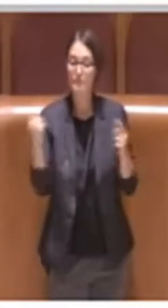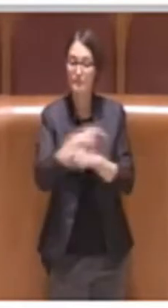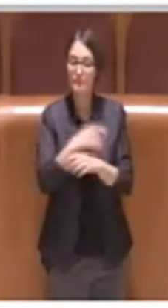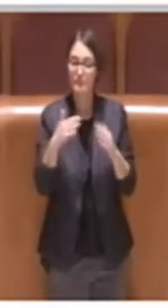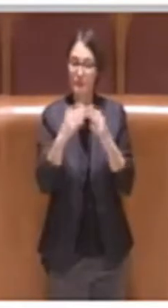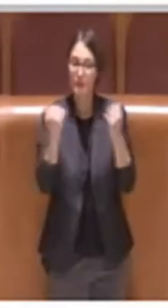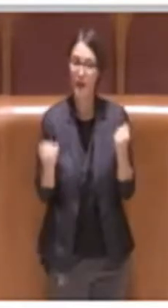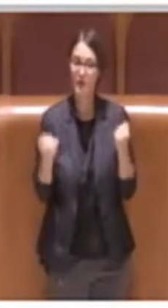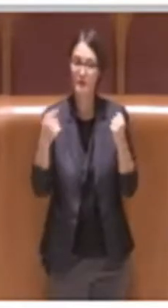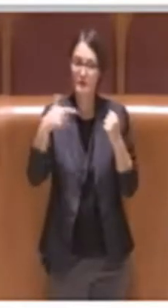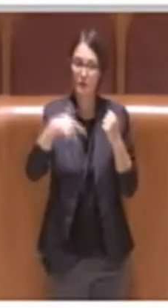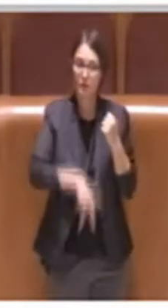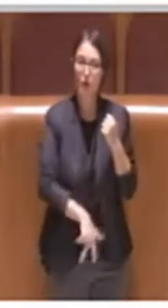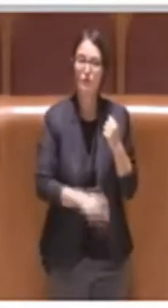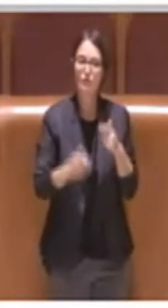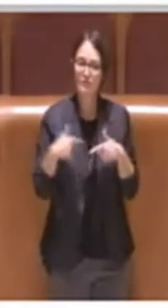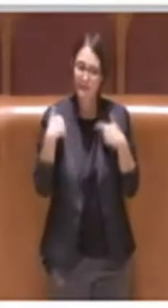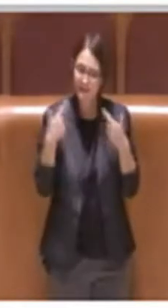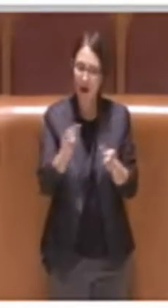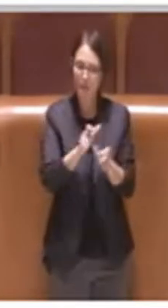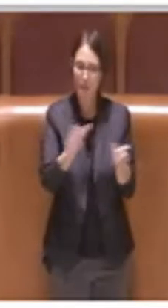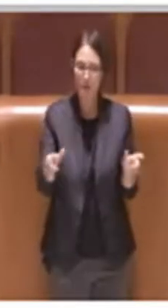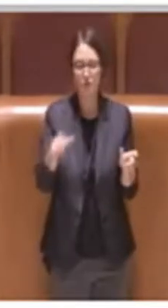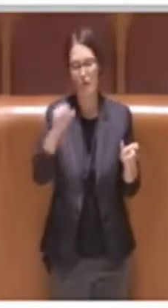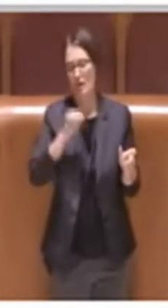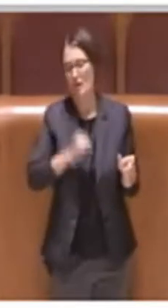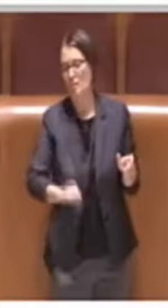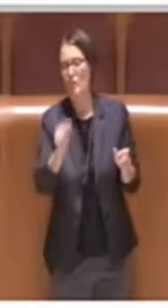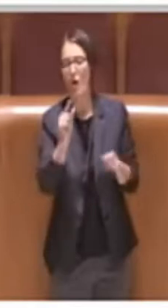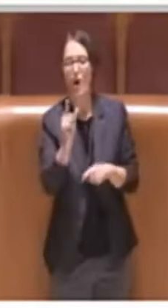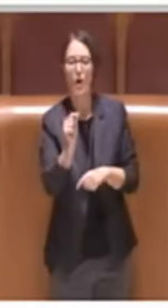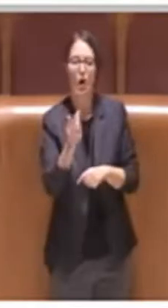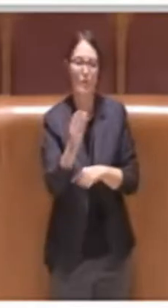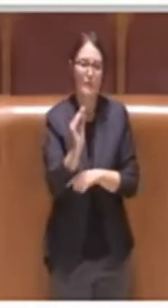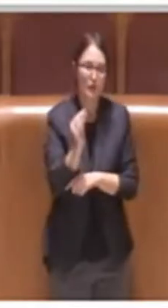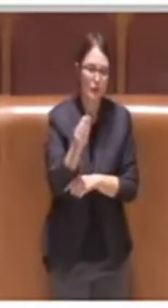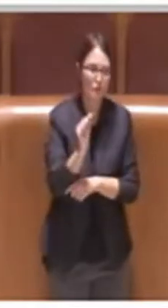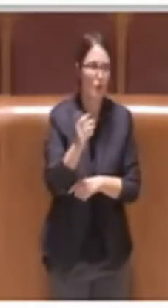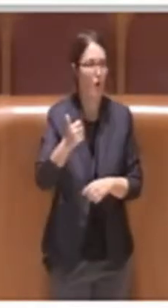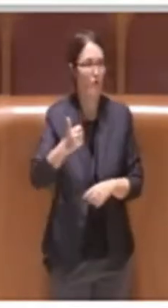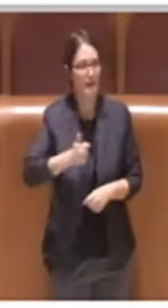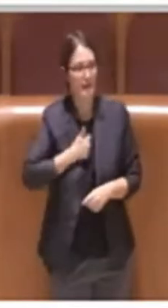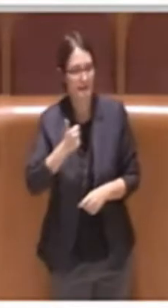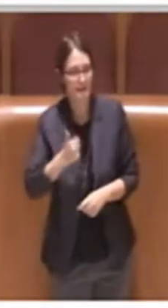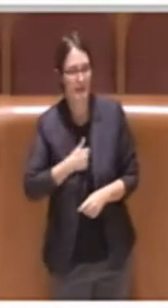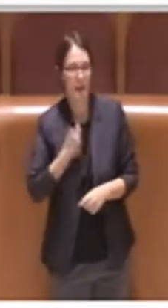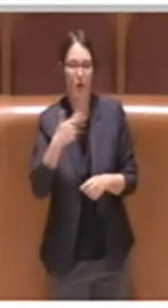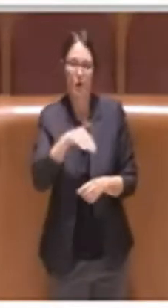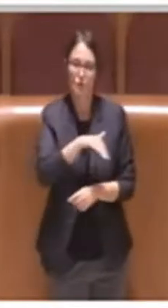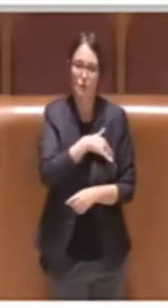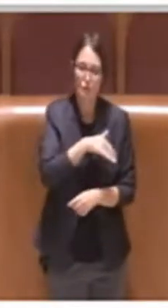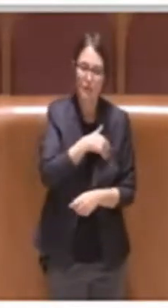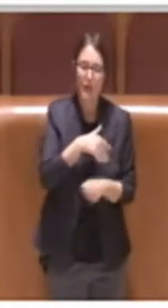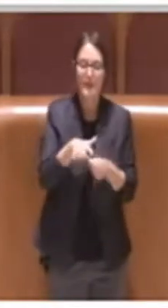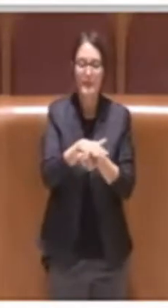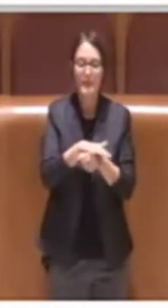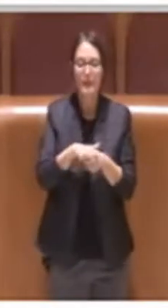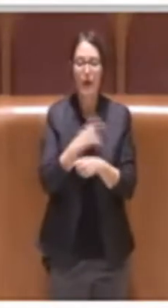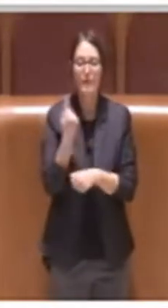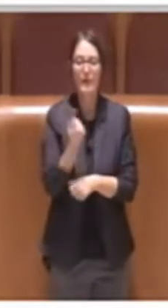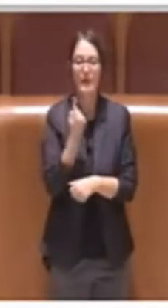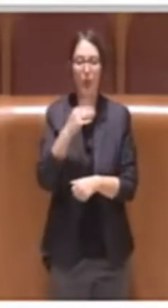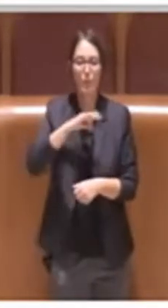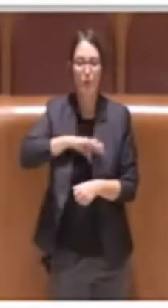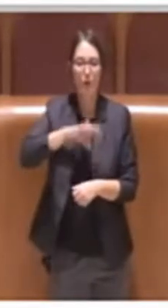persone, che possono essere giovani coppie, single, studenti, famiglie monoreddito, di